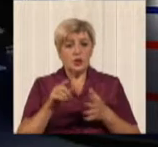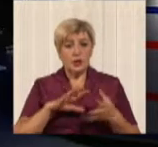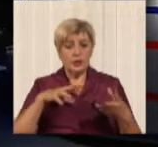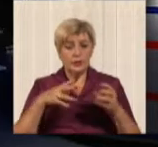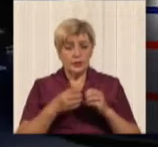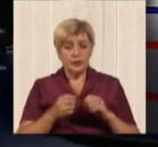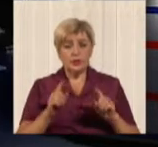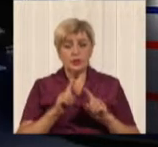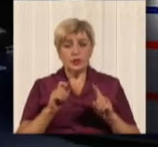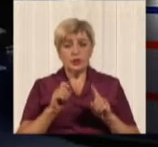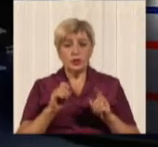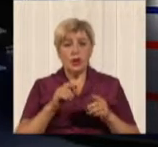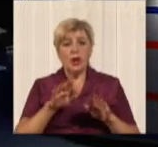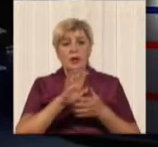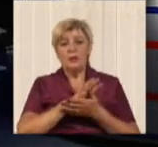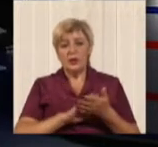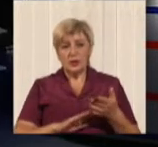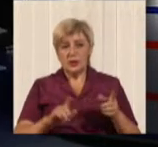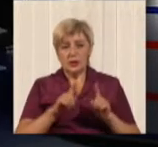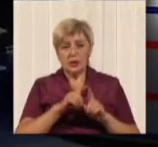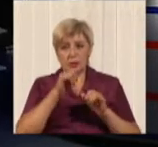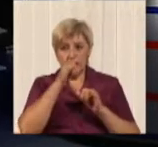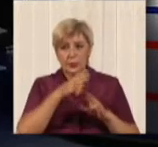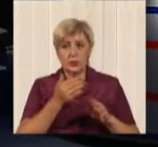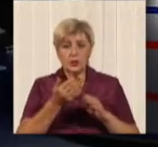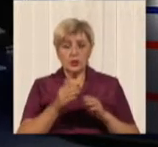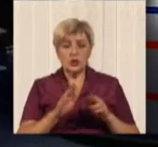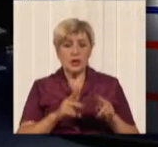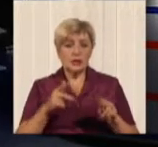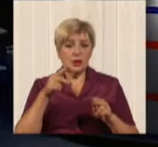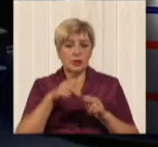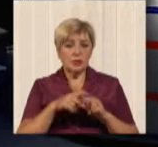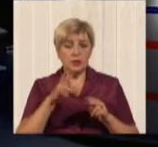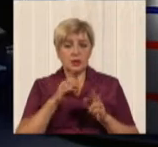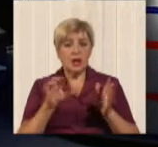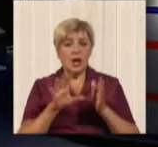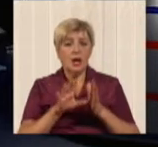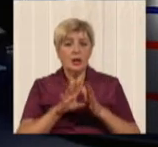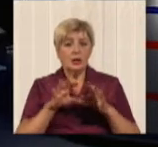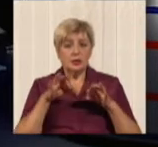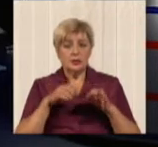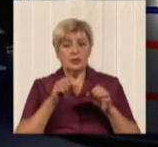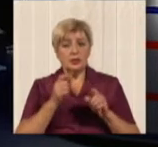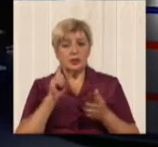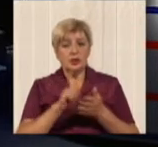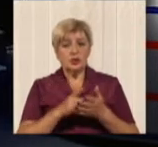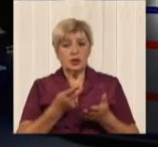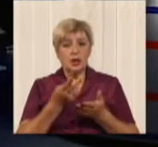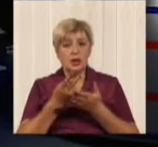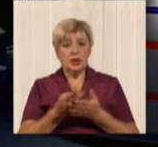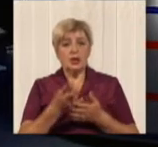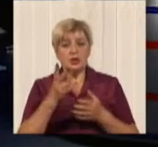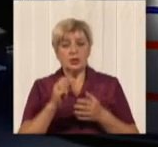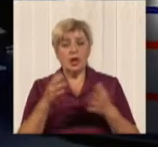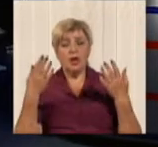може. Часть нагрузки по задержанню нашого городського електротранспорту, нашого міста, по великому счету, вона повинна лечити більше чи менше